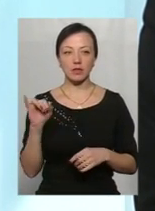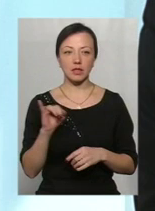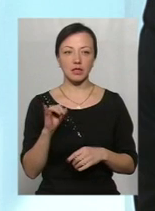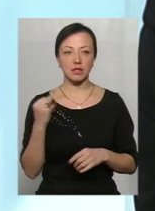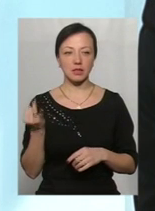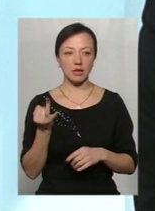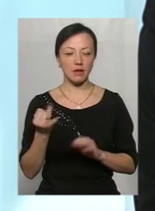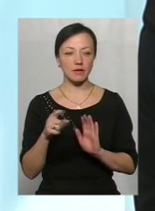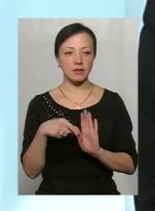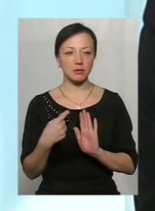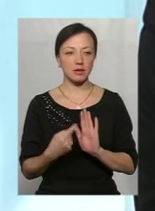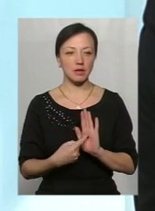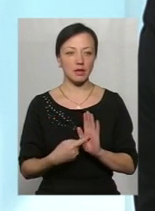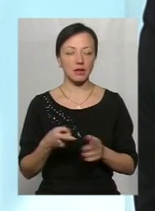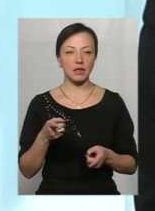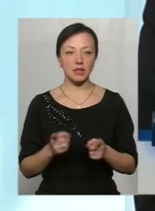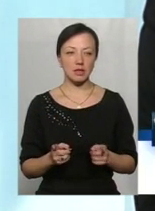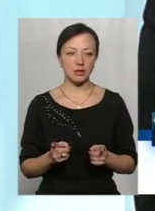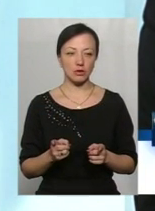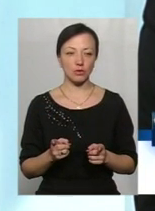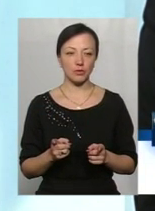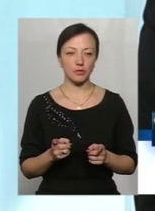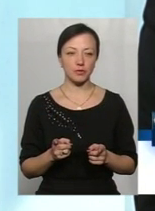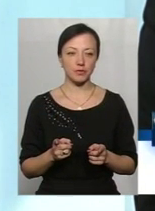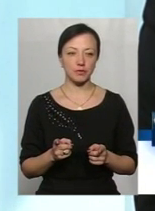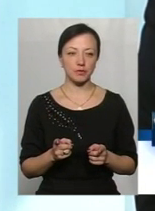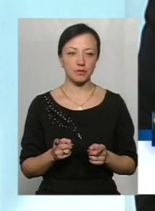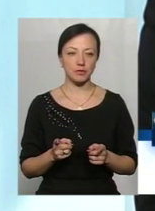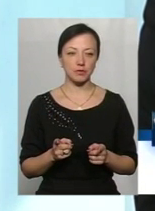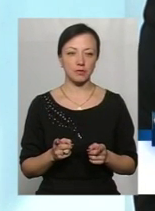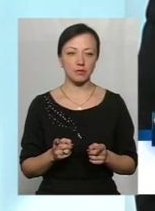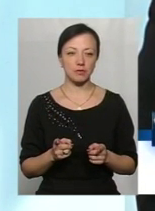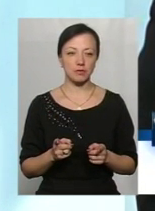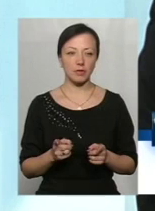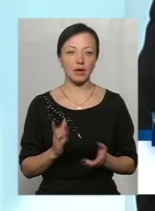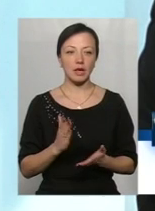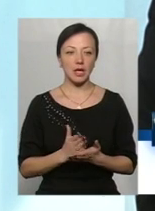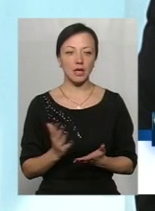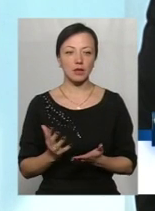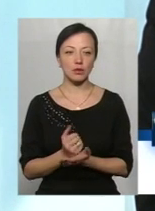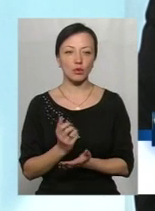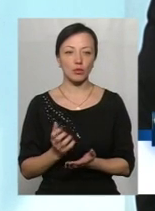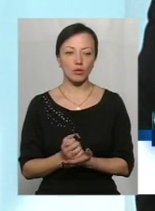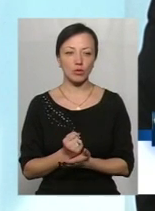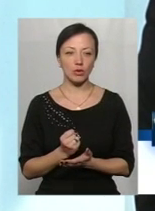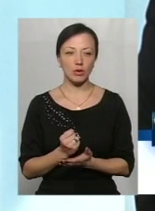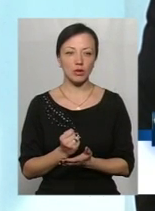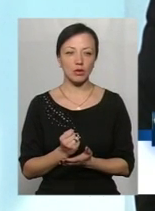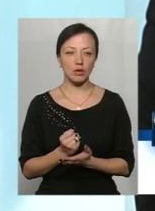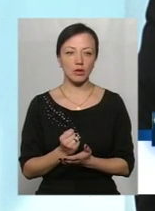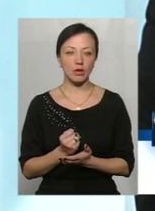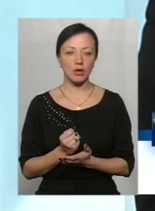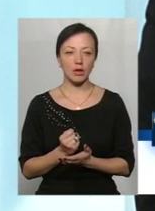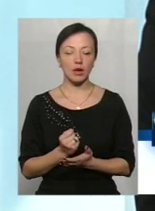цікаве запитання. Дійсно, є здобутки, є проблеми,